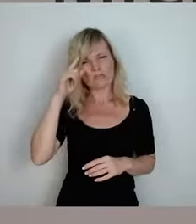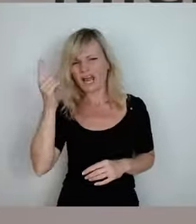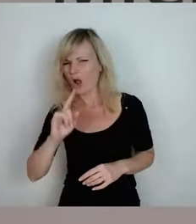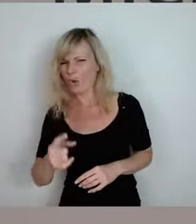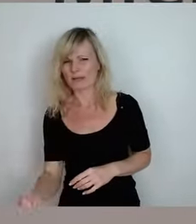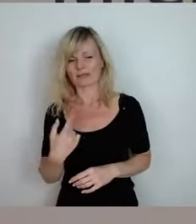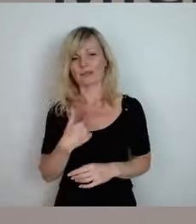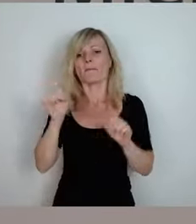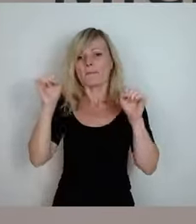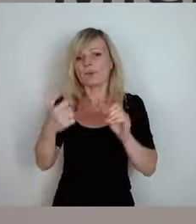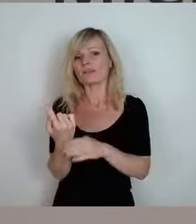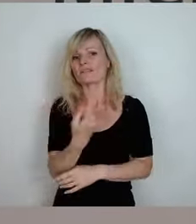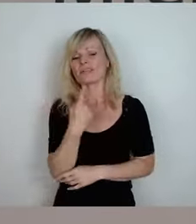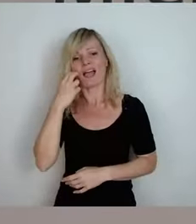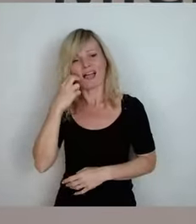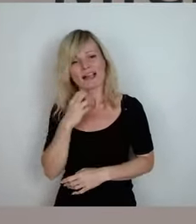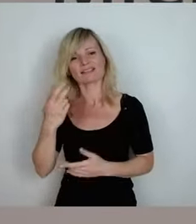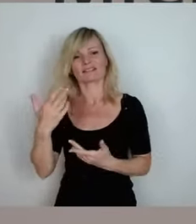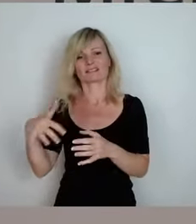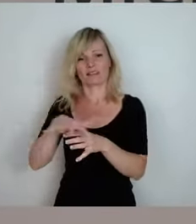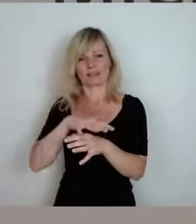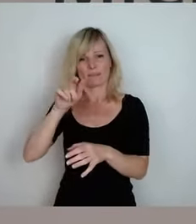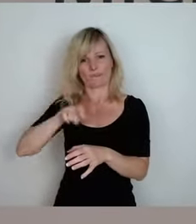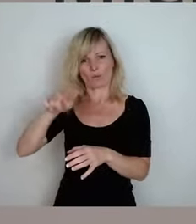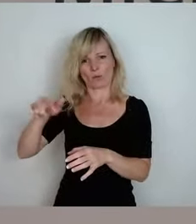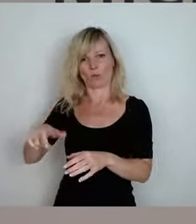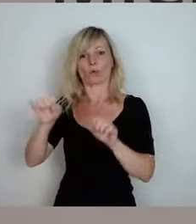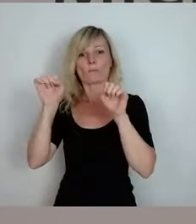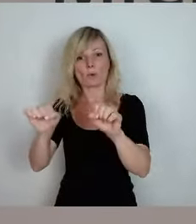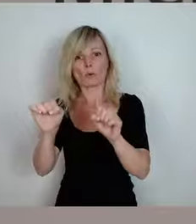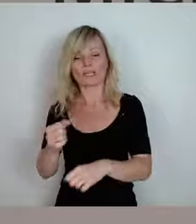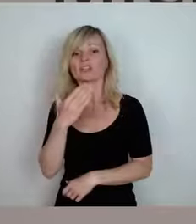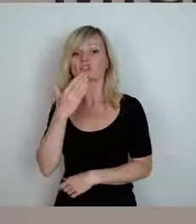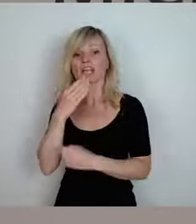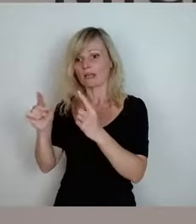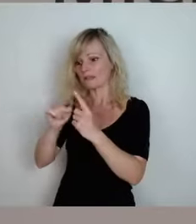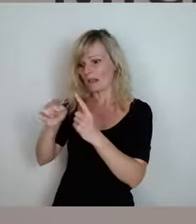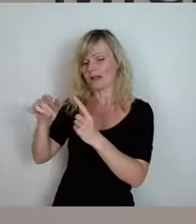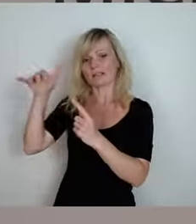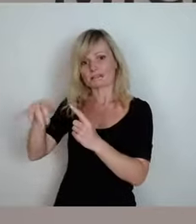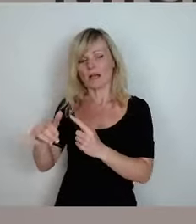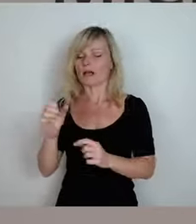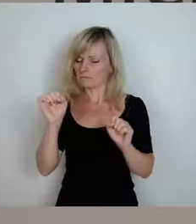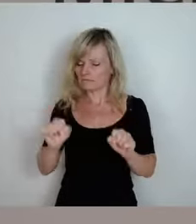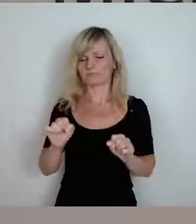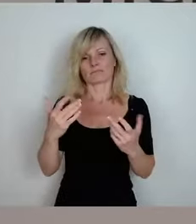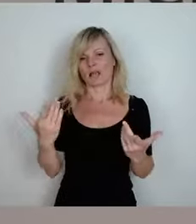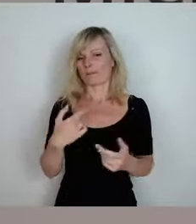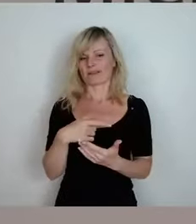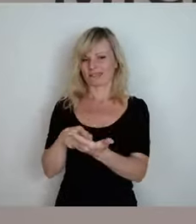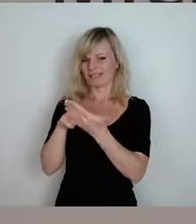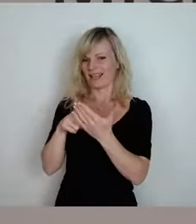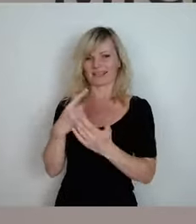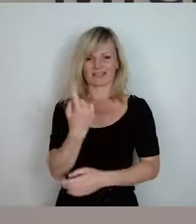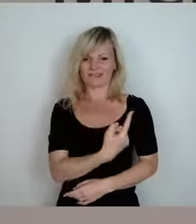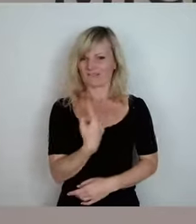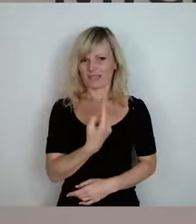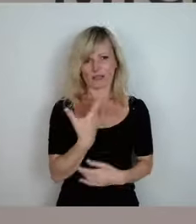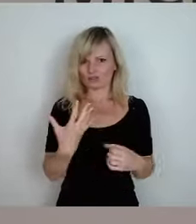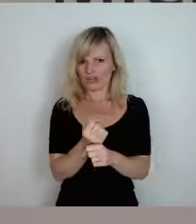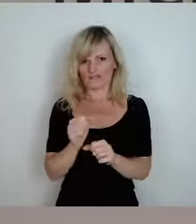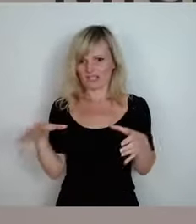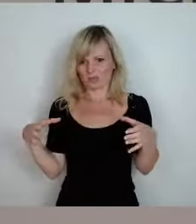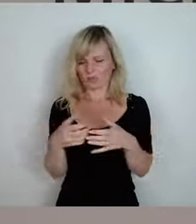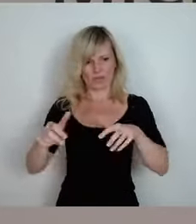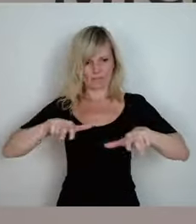Tschechien auf der anderen Seite sind, kann alles sein, aber es zeigt eigentlich auch, dass wir irgendwie miteinander das nicht hingekriegt haben. So,